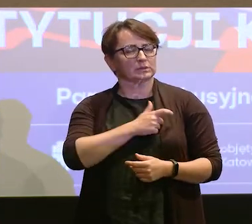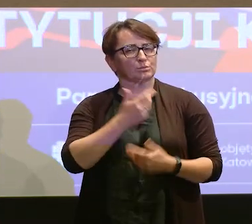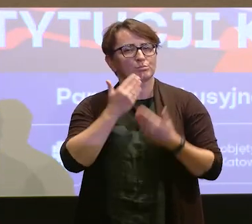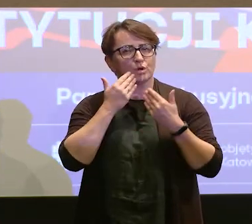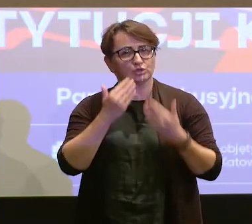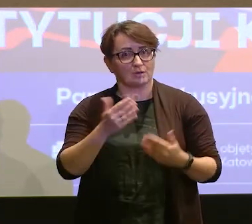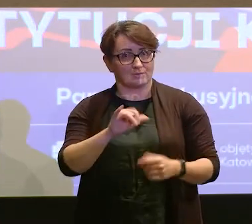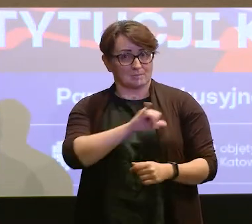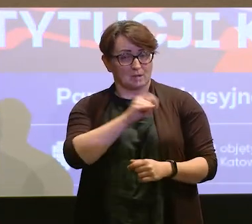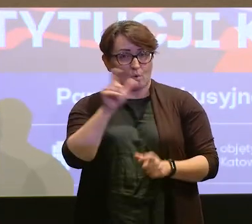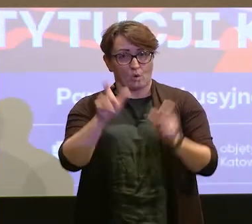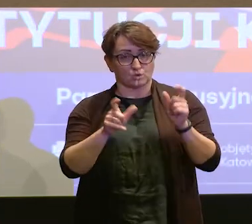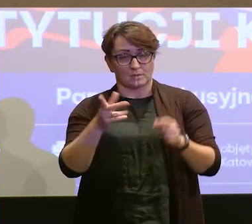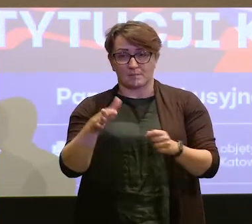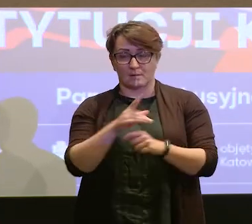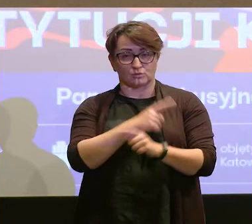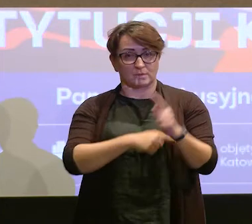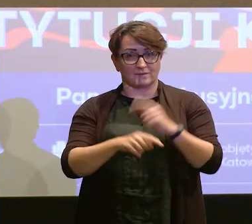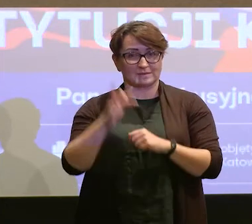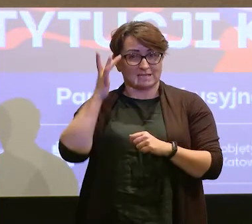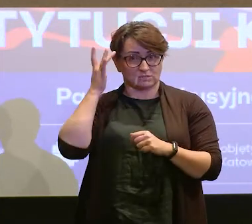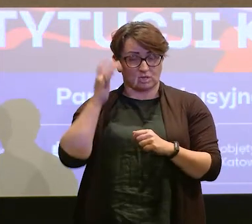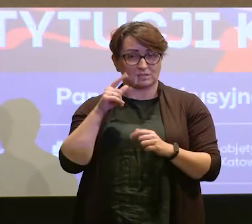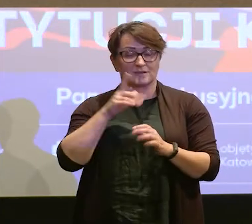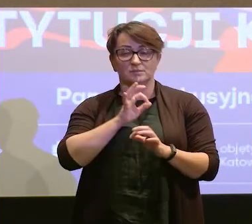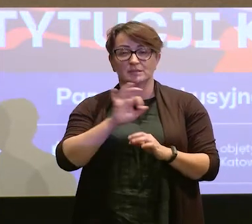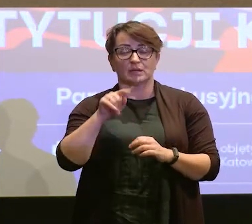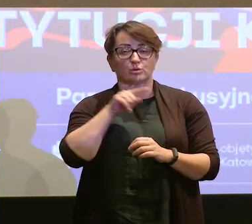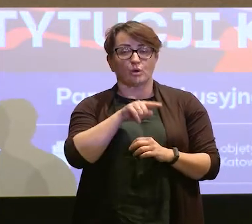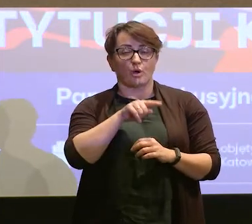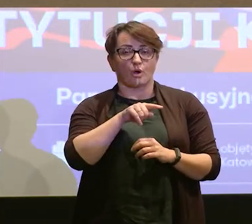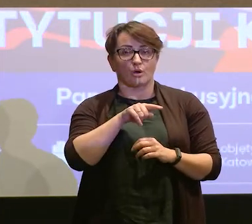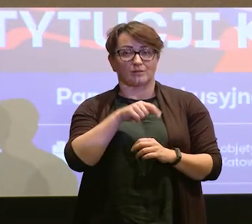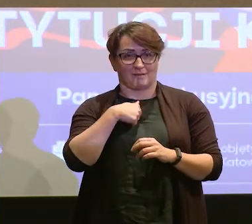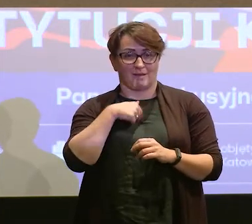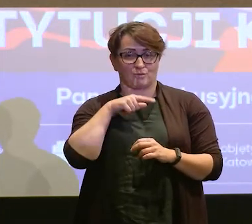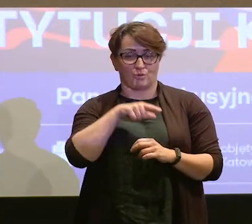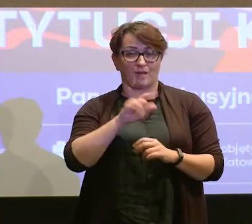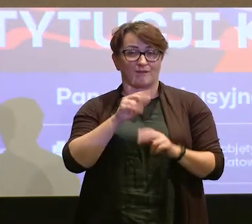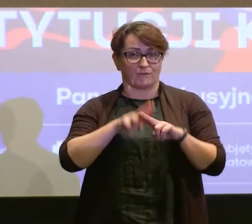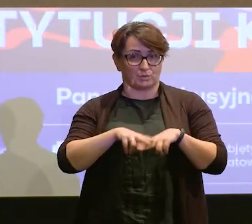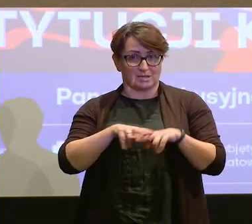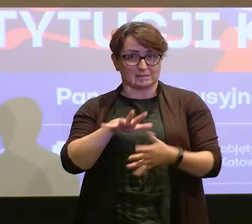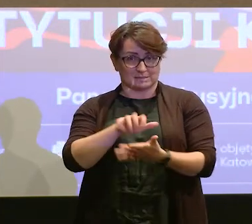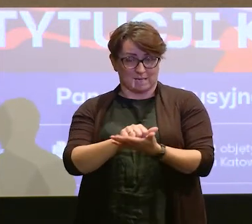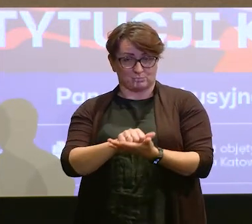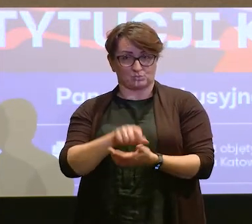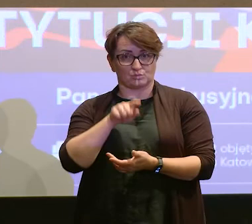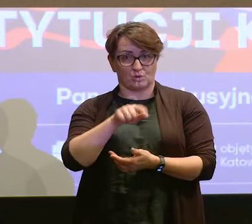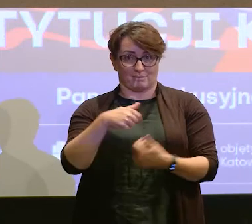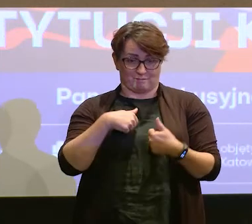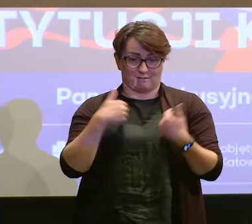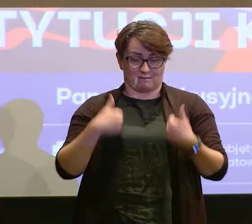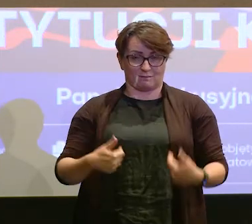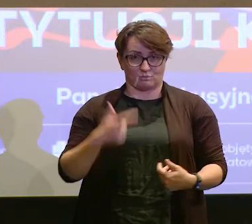tego miejsca w imieniu osób z niepełnosprawnościami sensorycznymi, zwłaszcza, bo tymi się jako Fundacja zajmujemy, a też taką osobą jestem,